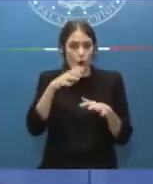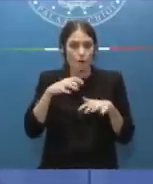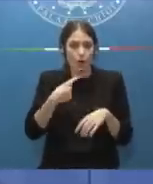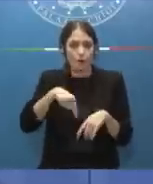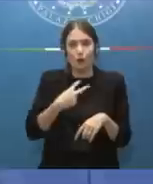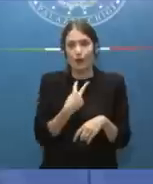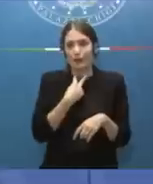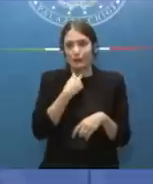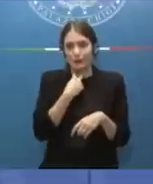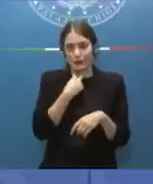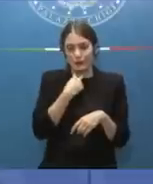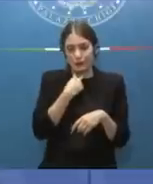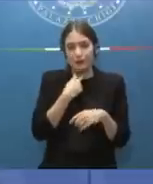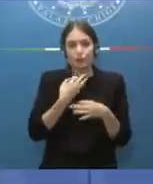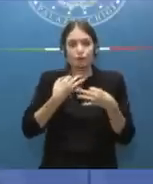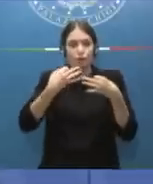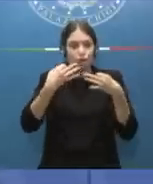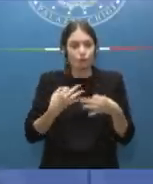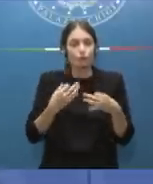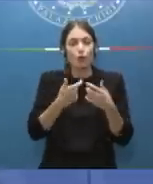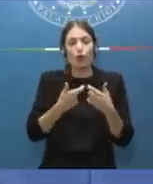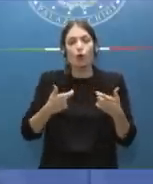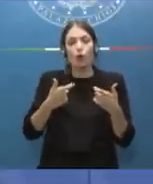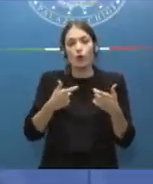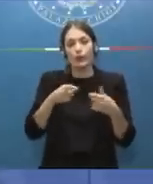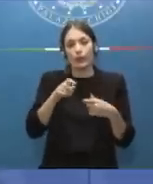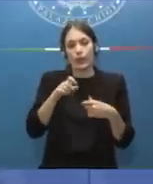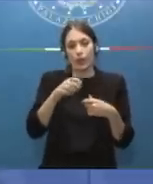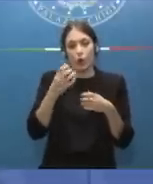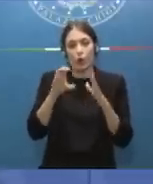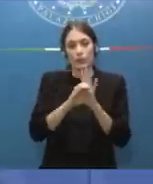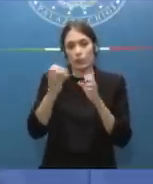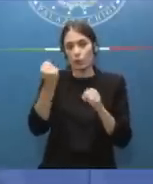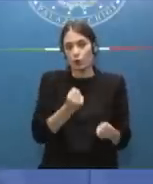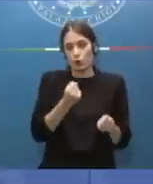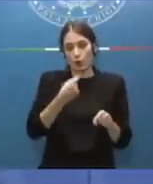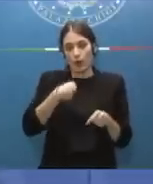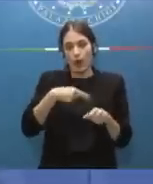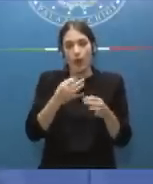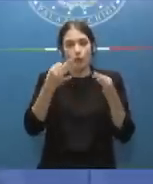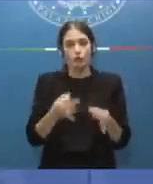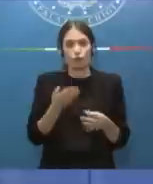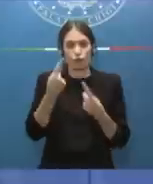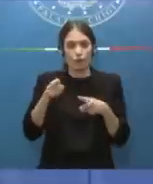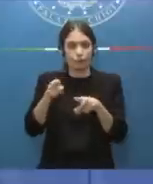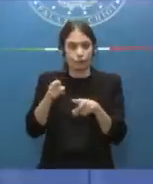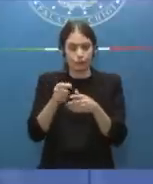pronunciamento definitivo della Corte Costituzionale. Allora abbiamo scelto di